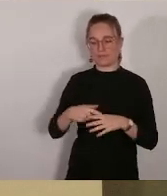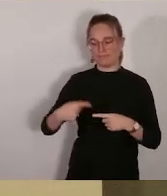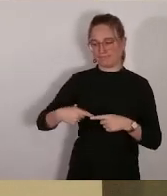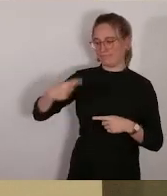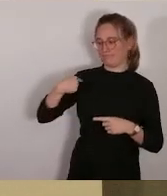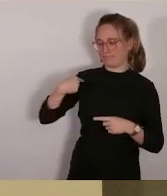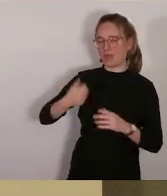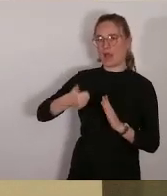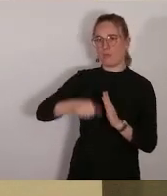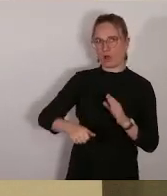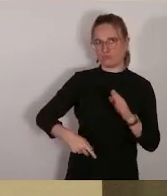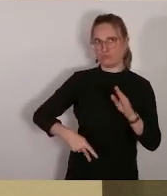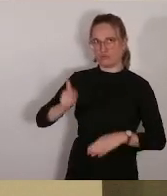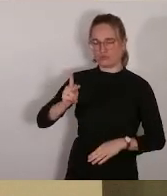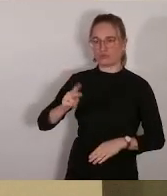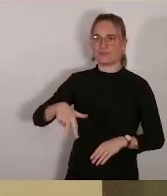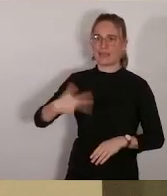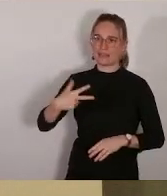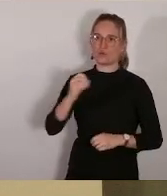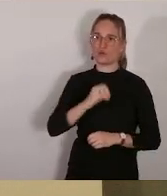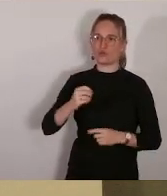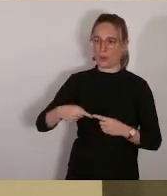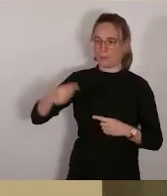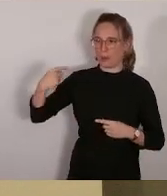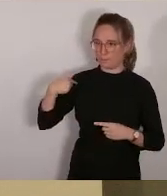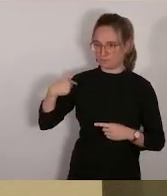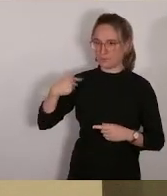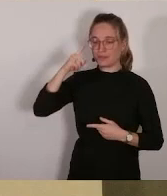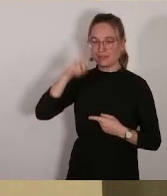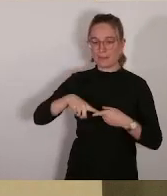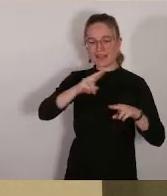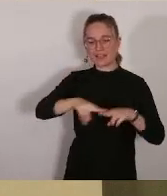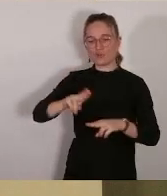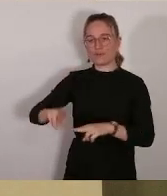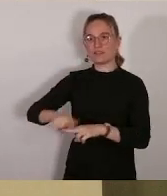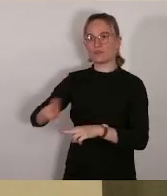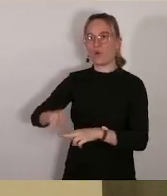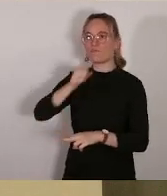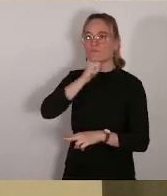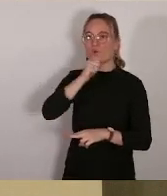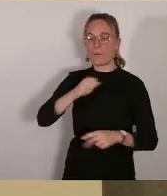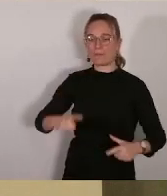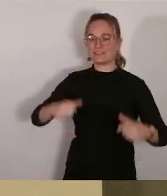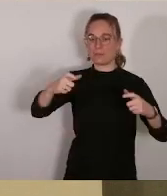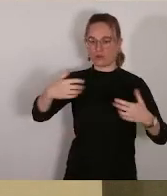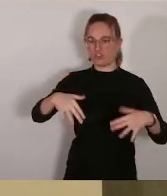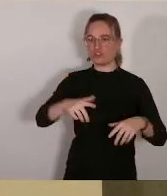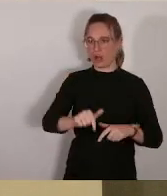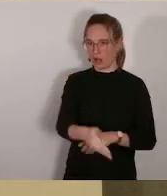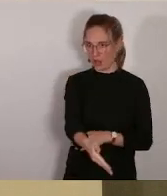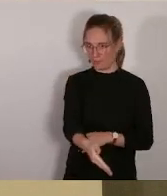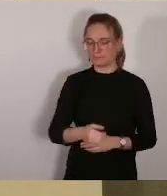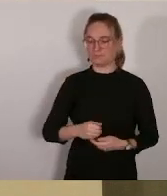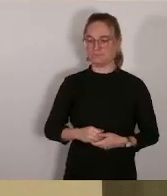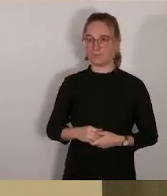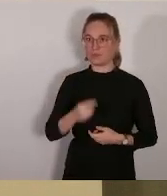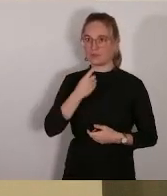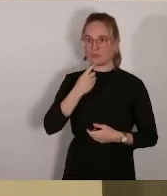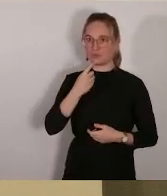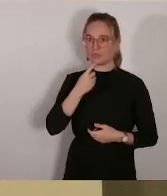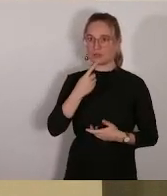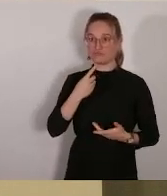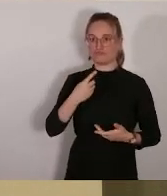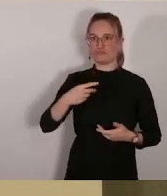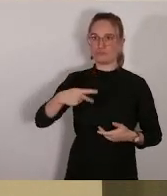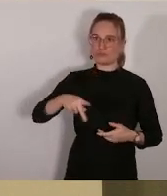dernier pour la rénovation de l'ancien bâtiment ce qui permettra à terme de bénéficier d'une augmentation de classe qu'on